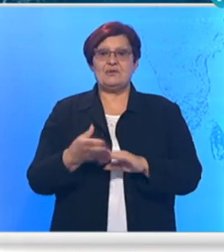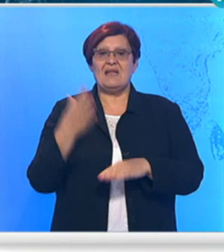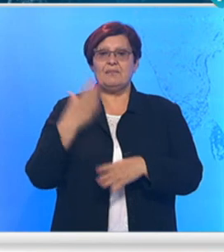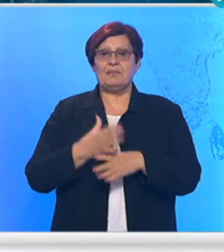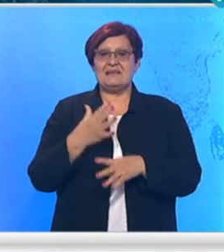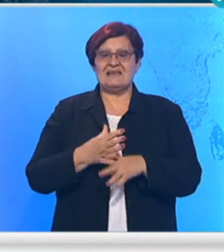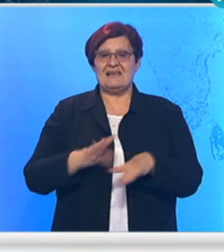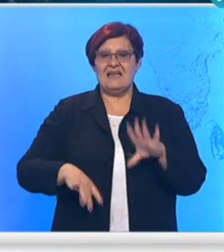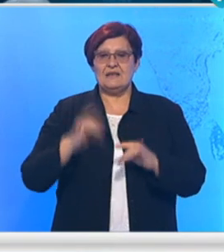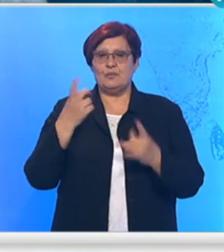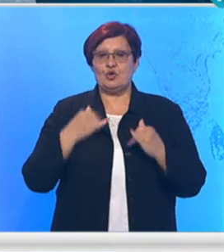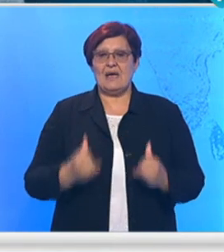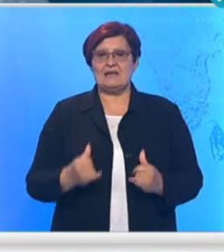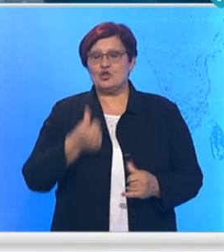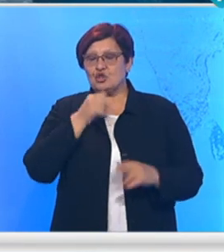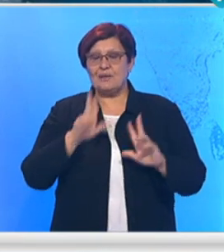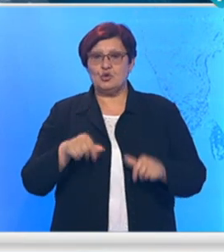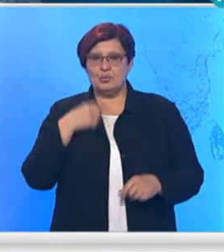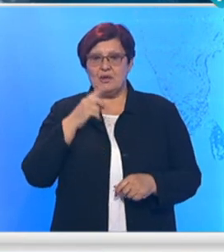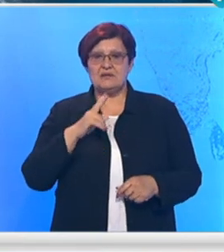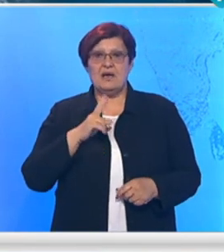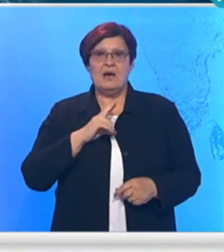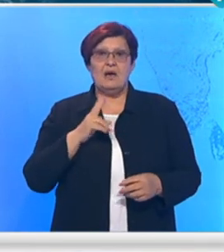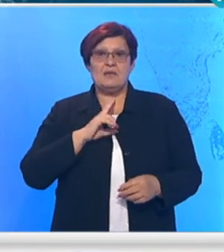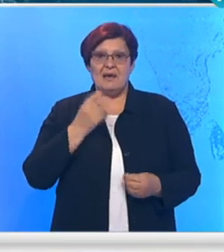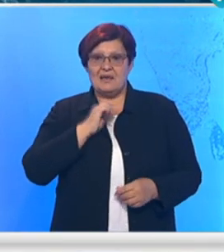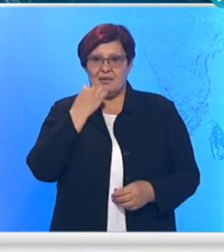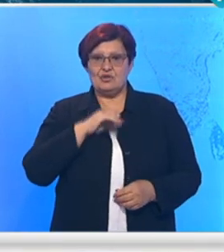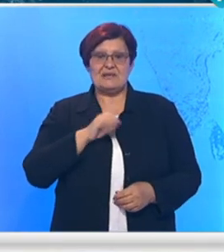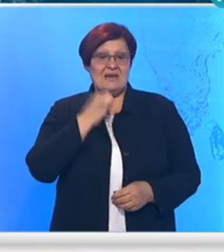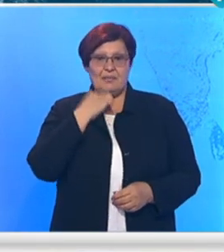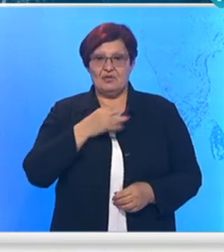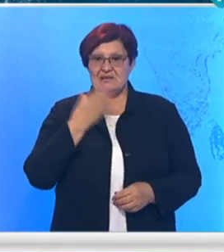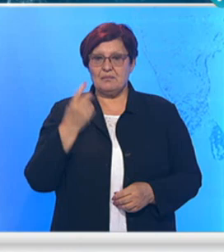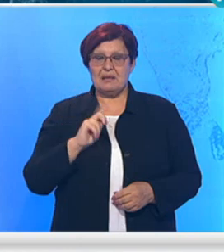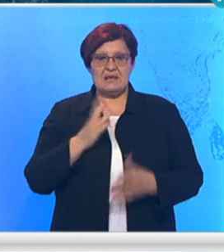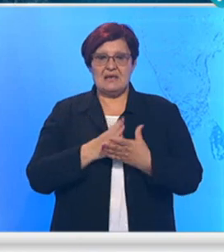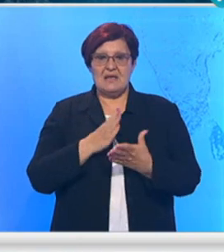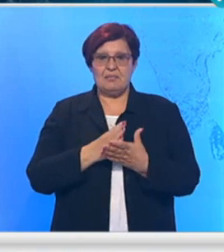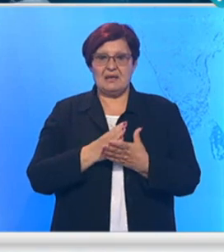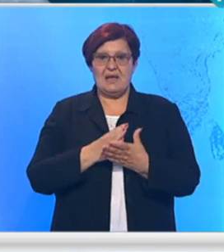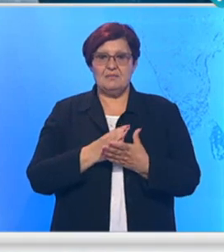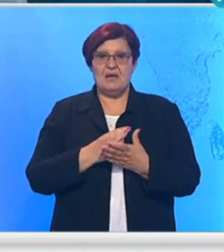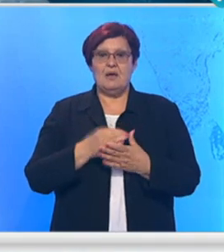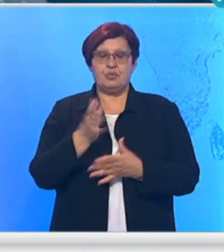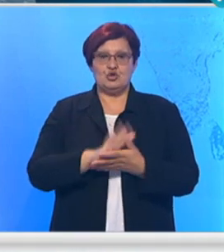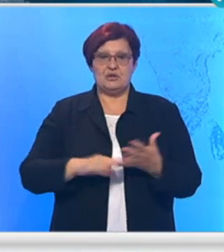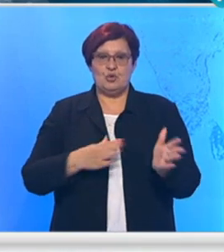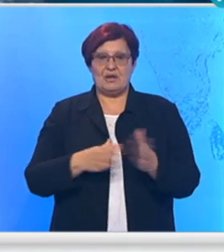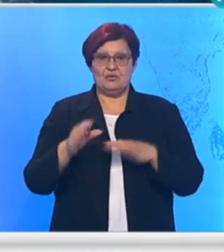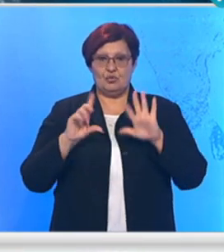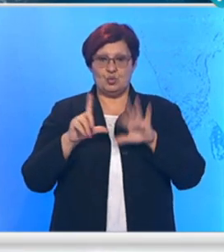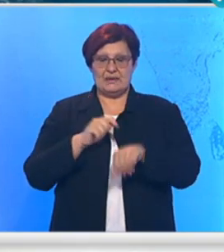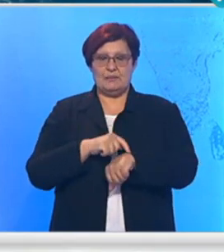izbora danas, šta možemo da kažemo, imali nepravilnosti? Nepravilnosti nema, nije ih ni bilo, krenuli smo redovno u sedm